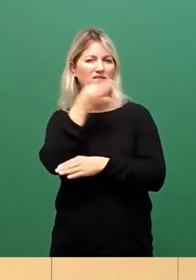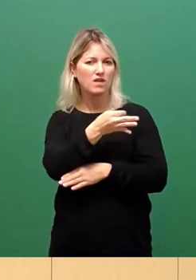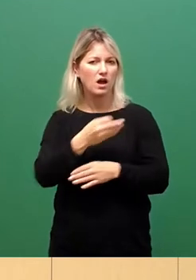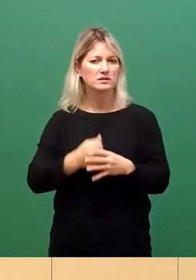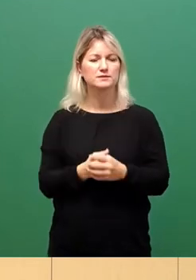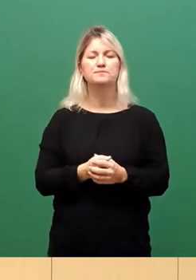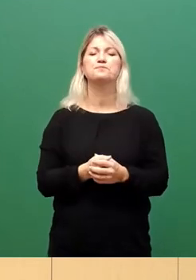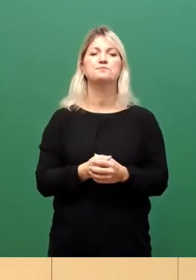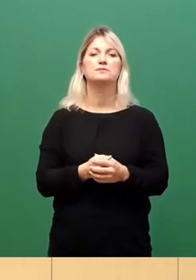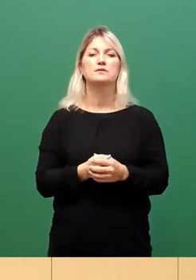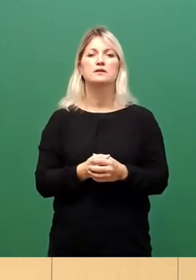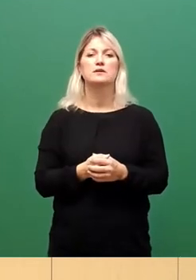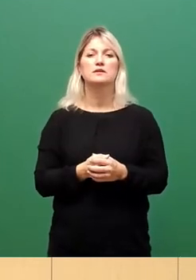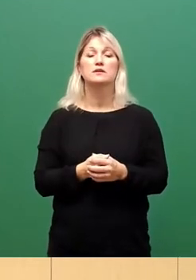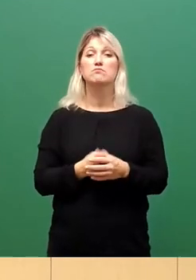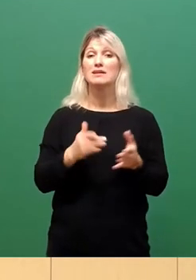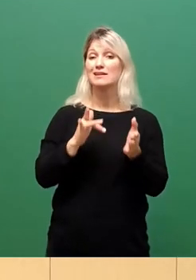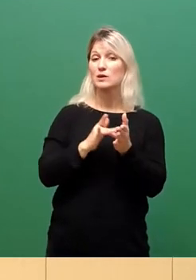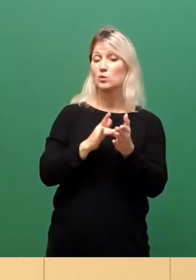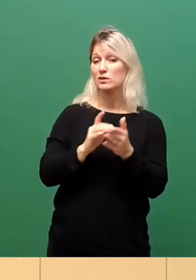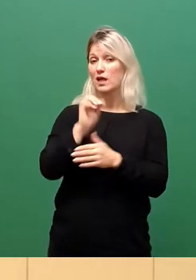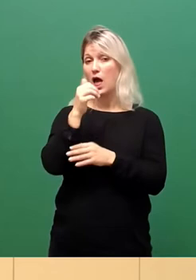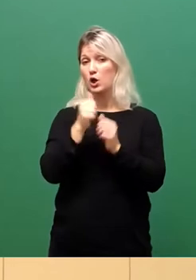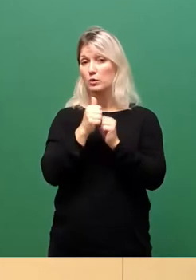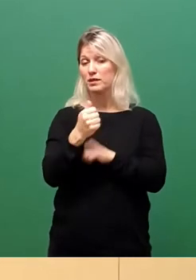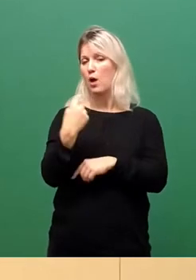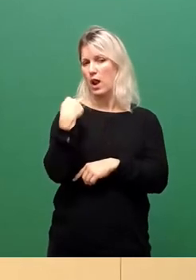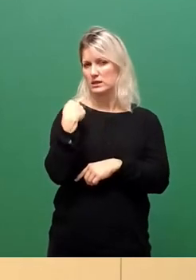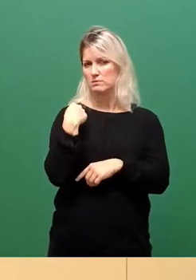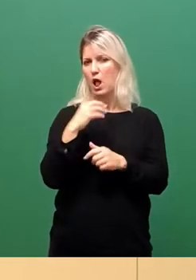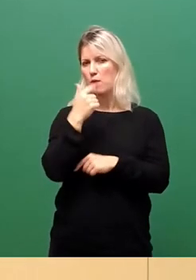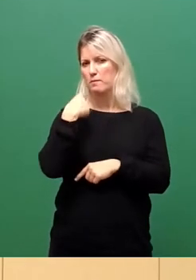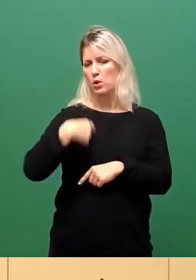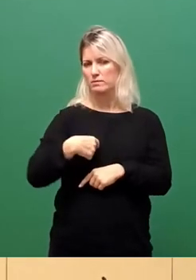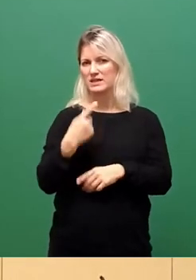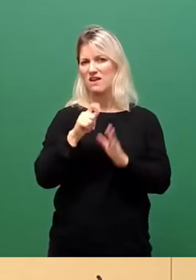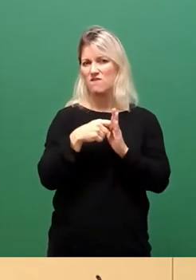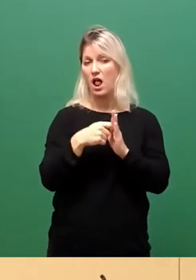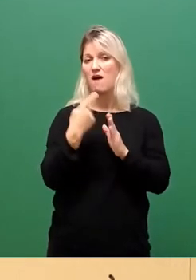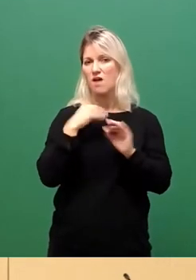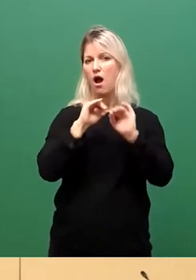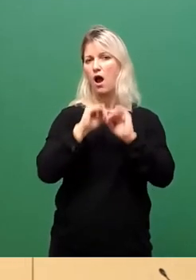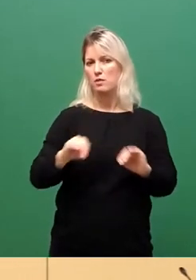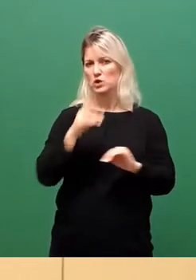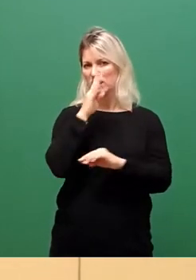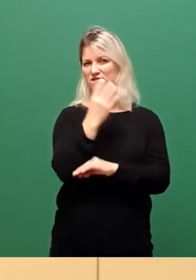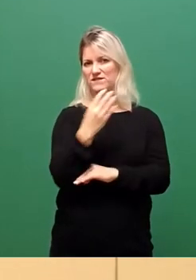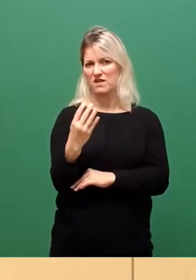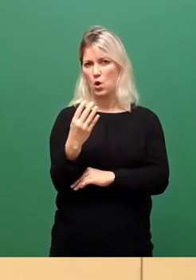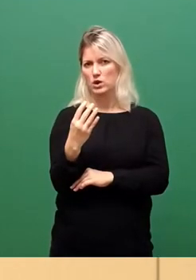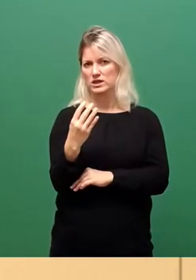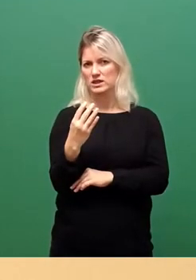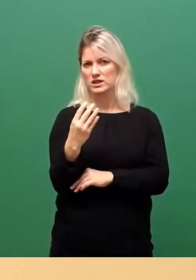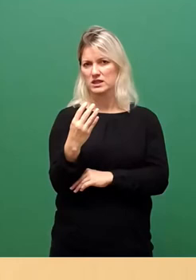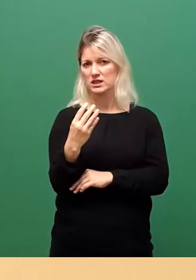nicht vorrangig, weil wir auch bei der letzten Oberbürgermeisterwahl einen Abstand für vier Wochen hatten. Beziehungsweise, weil auch Leipzig